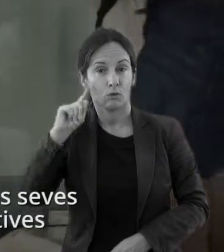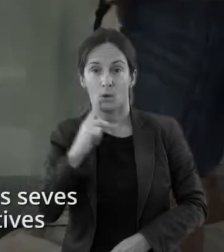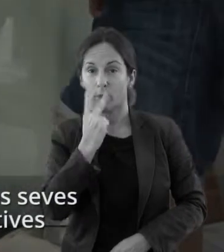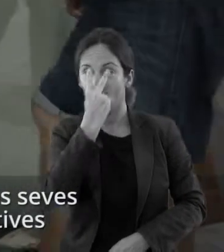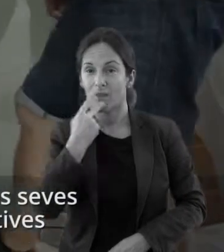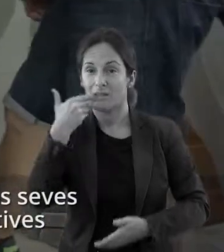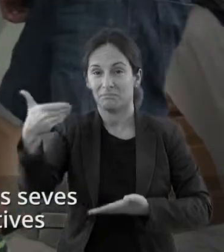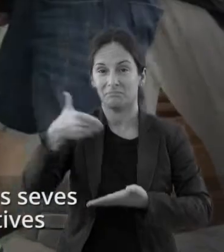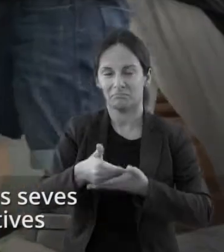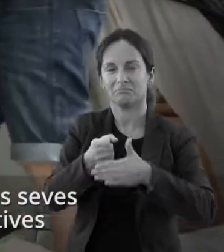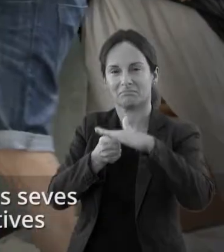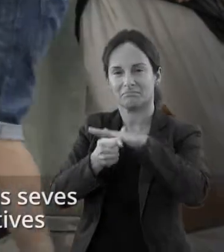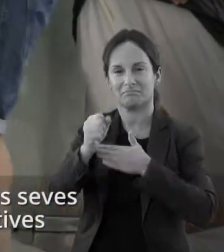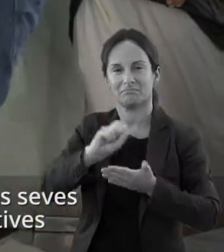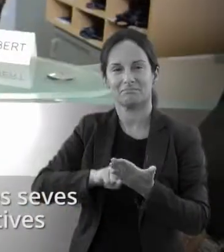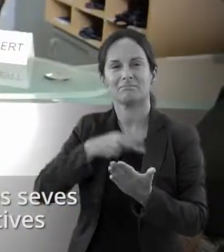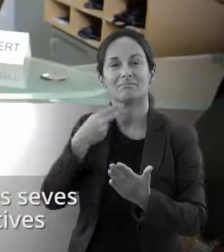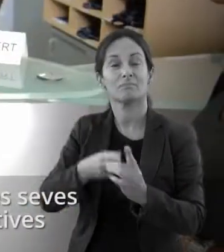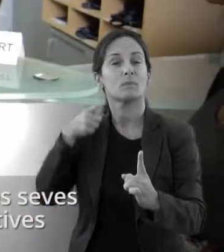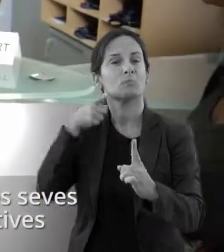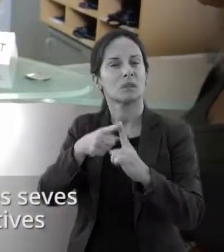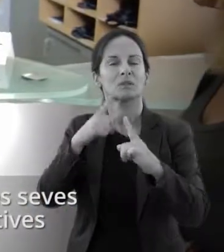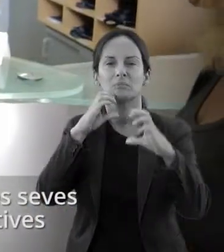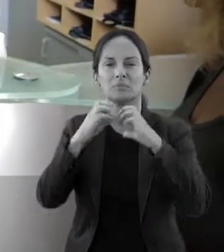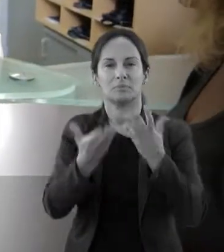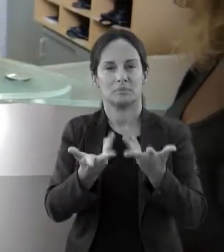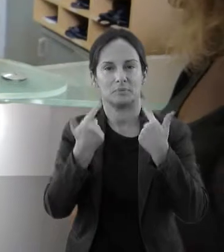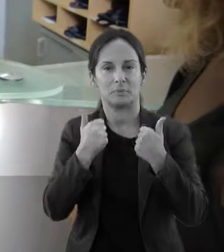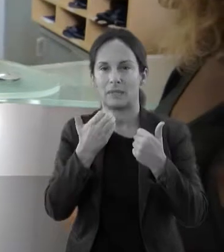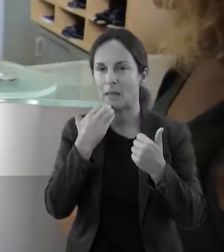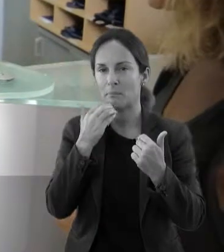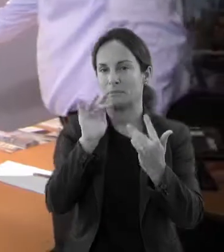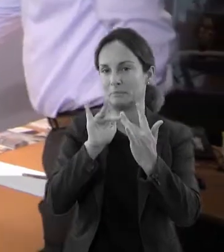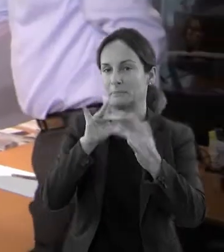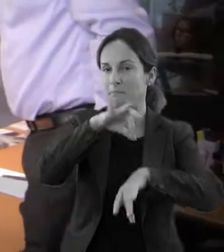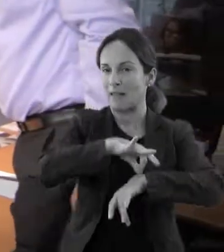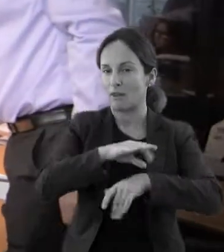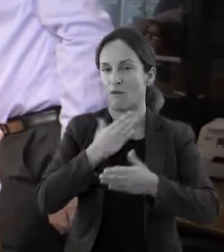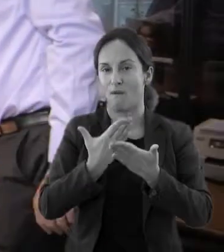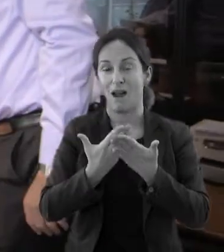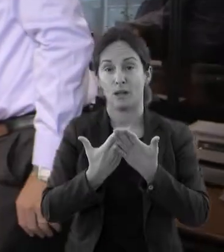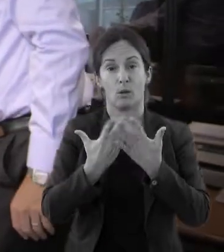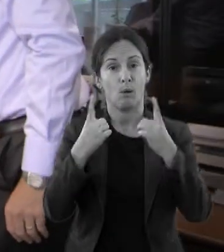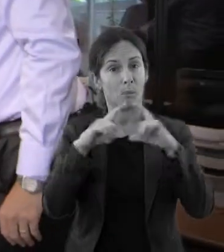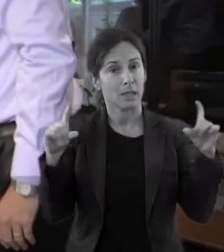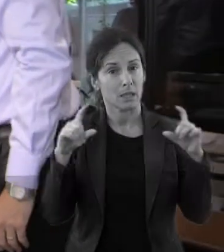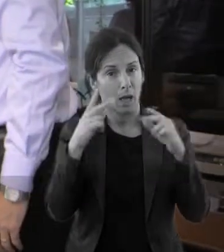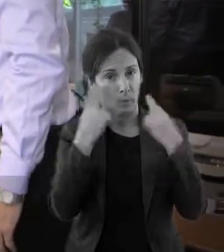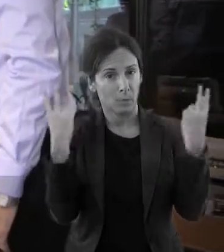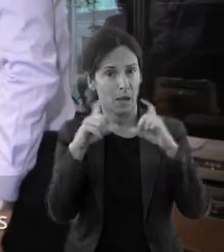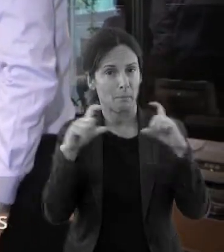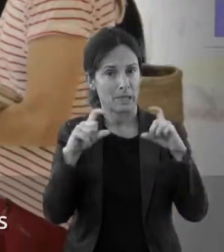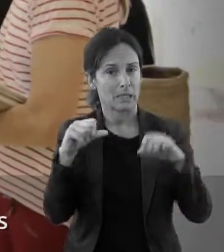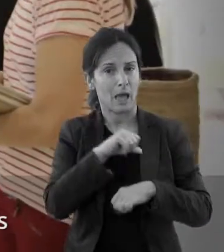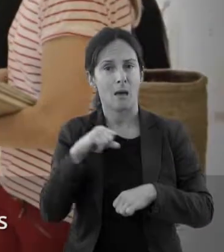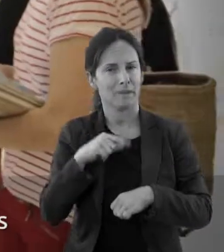puguin fer les seves gestions diàries sense dificultats comunicatives al metge, al banc, a'administració o a l'empresa